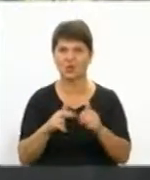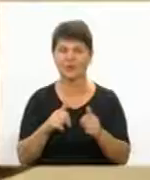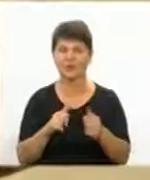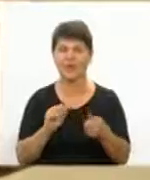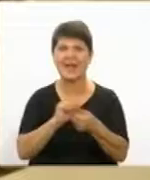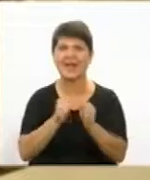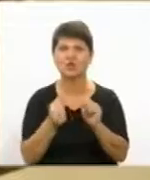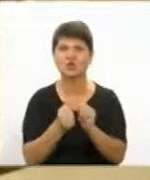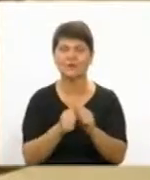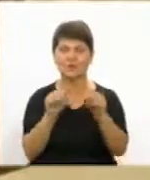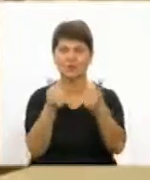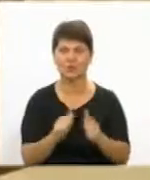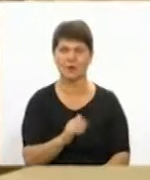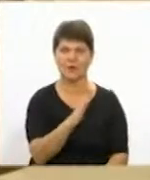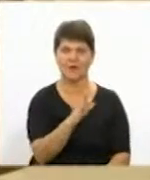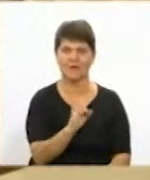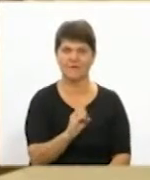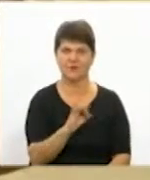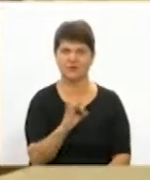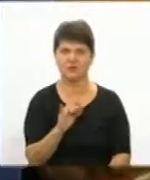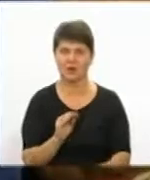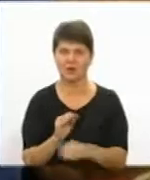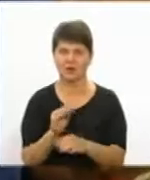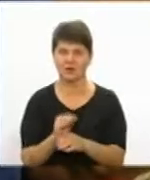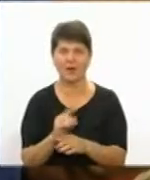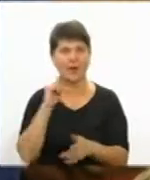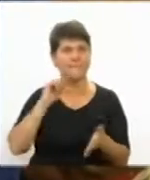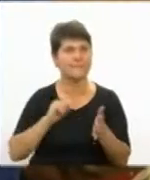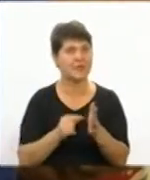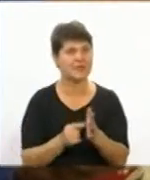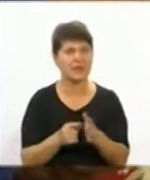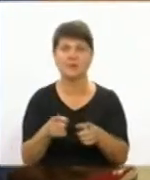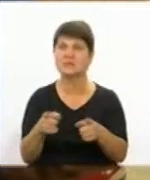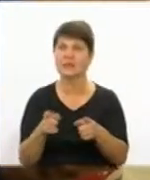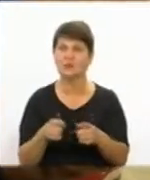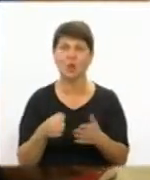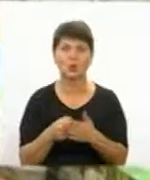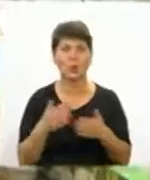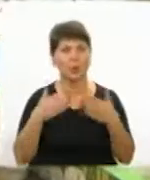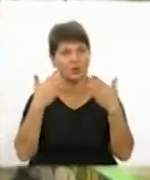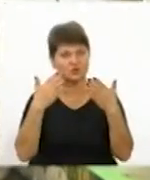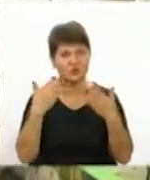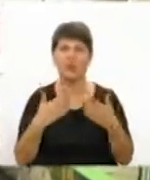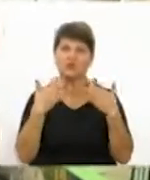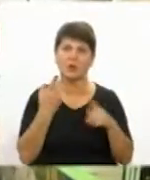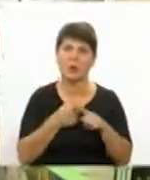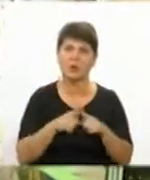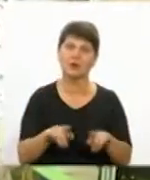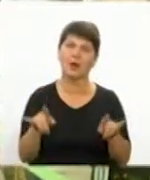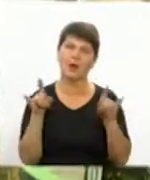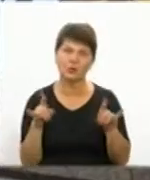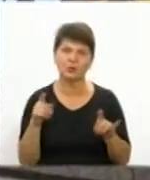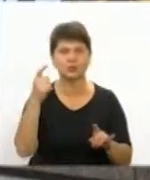фігурки». Берещак додає, мета фестивалю – залучити віничан до літератури. Показати, що читання – це круто та